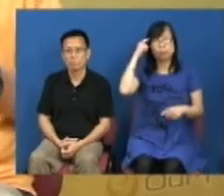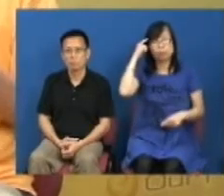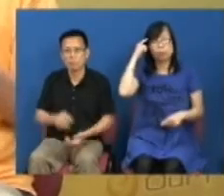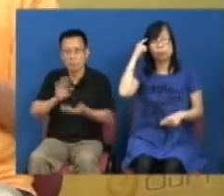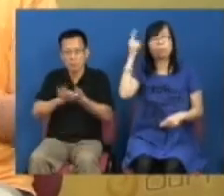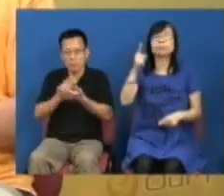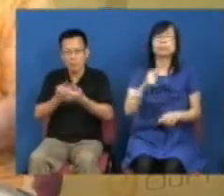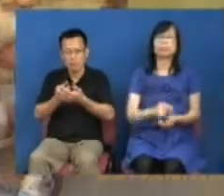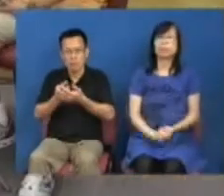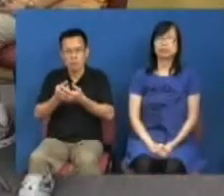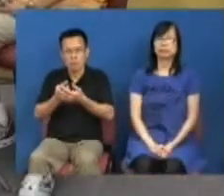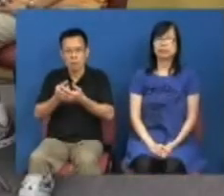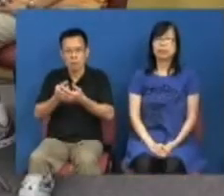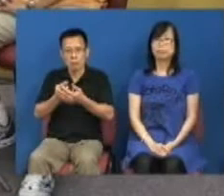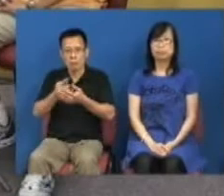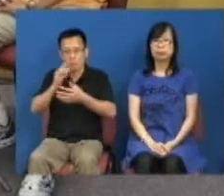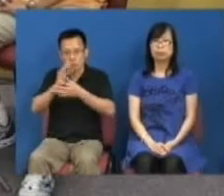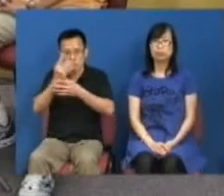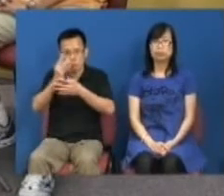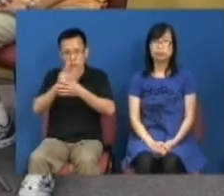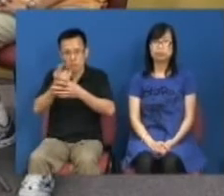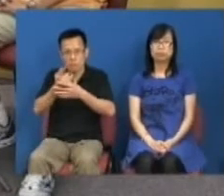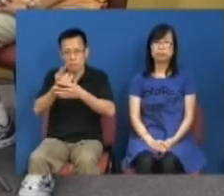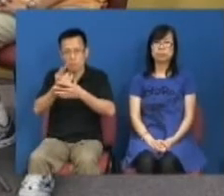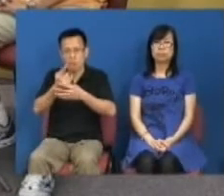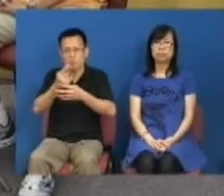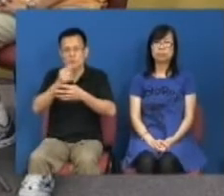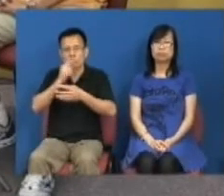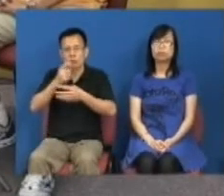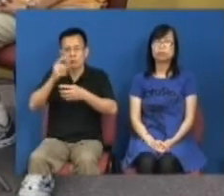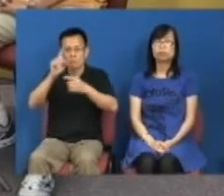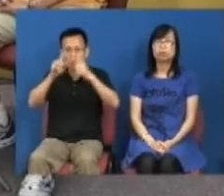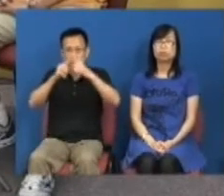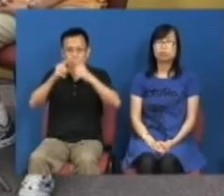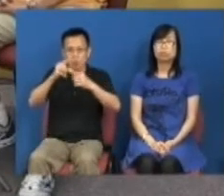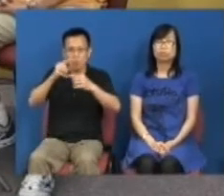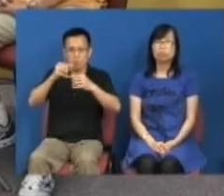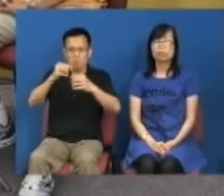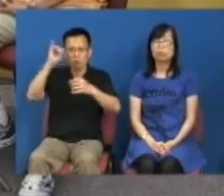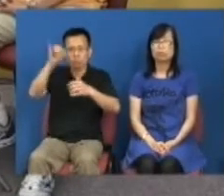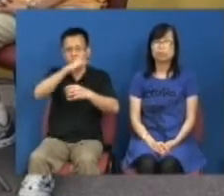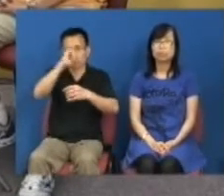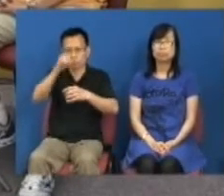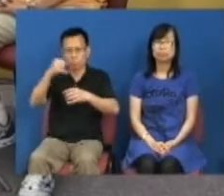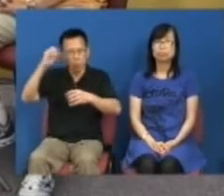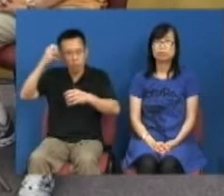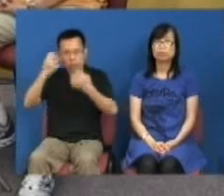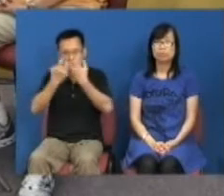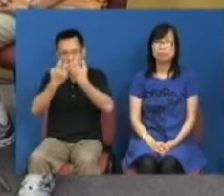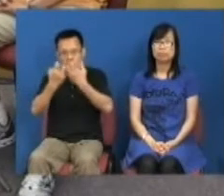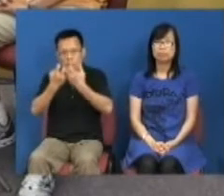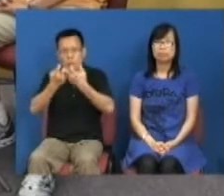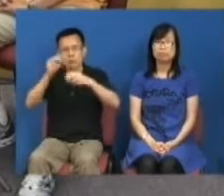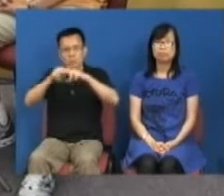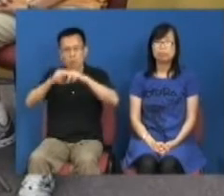当年我们知道是因为有人错估过数目而是有中国的领导人